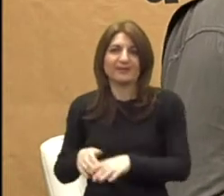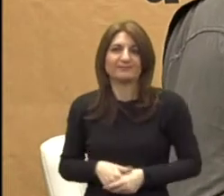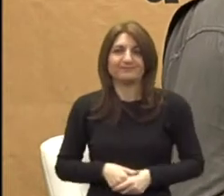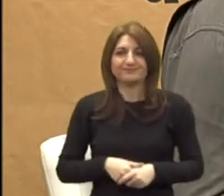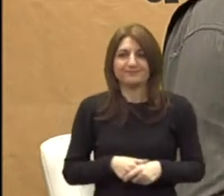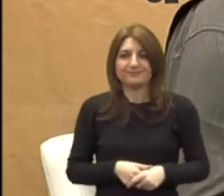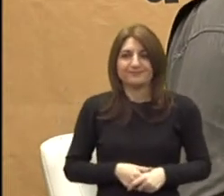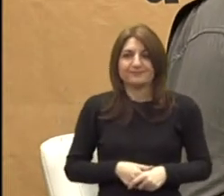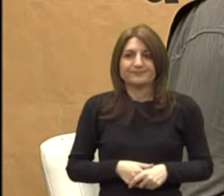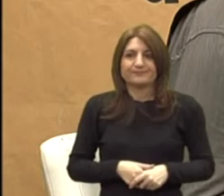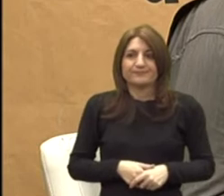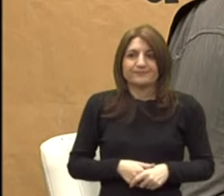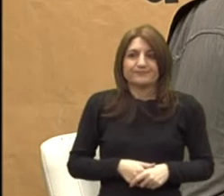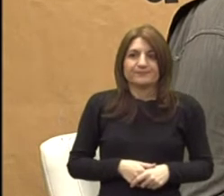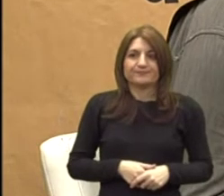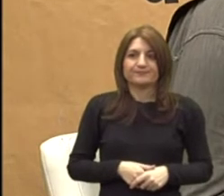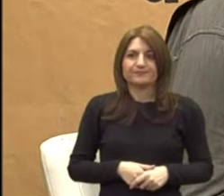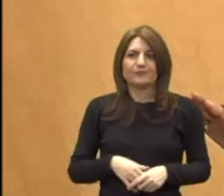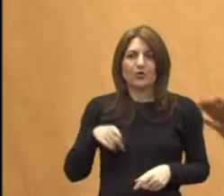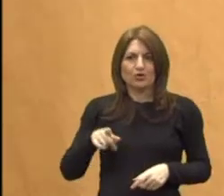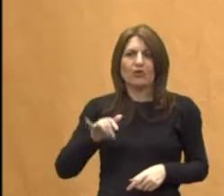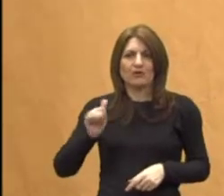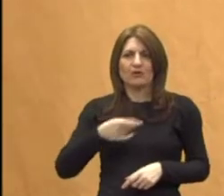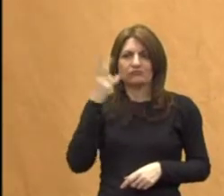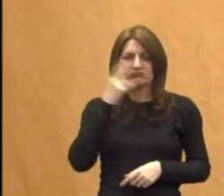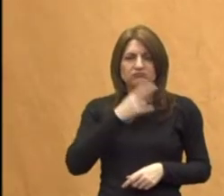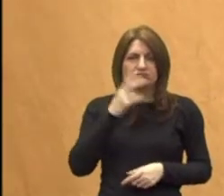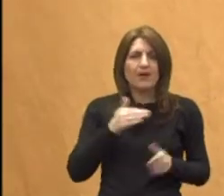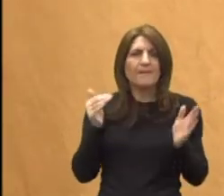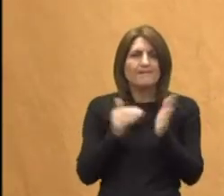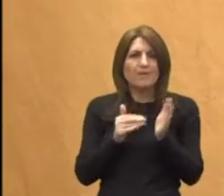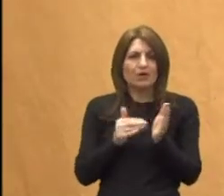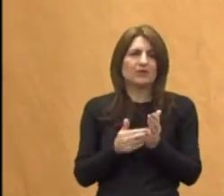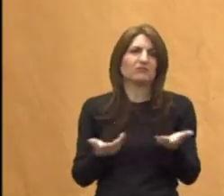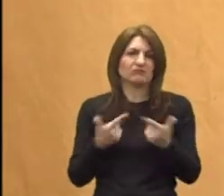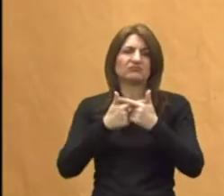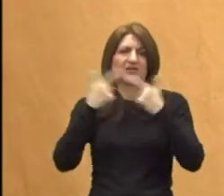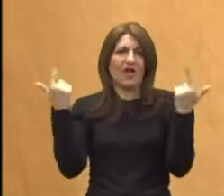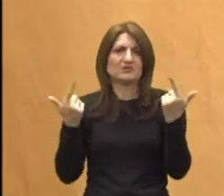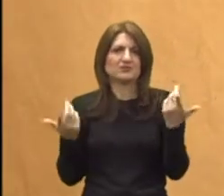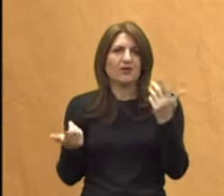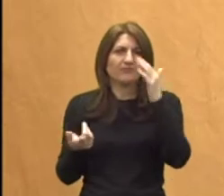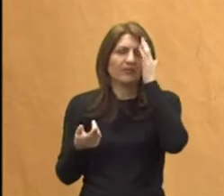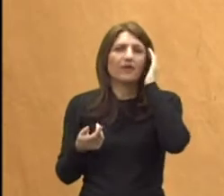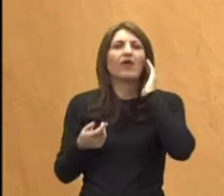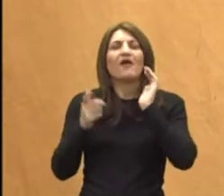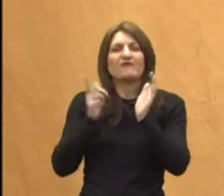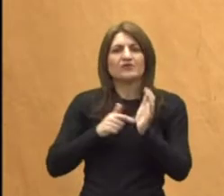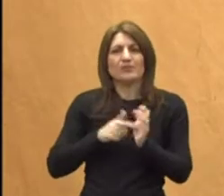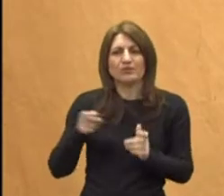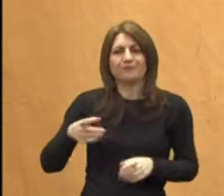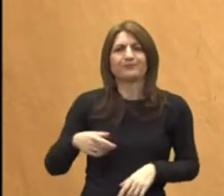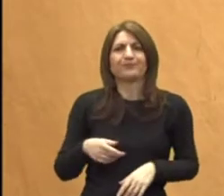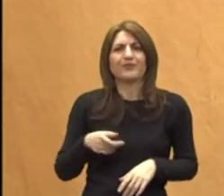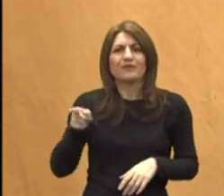Mislim da je to apsolutno potrebno. Da to ne možemo negirati. Jer često puta profesorice Rumiha, vi sigurno